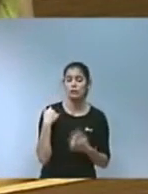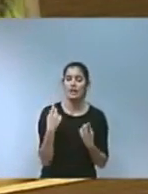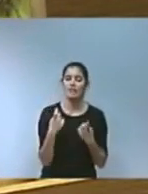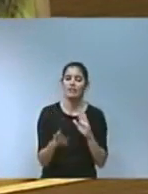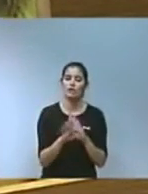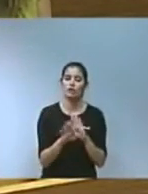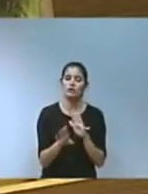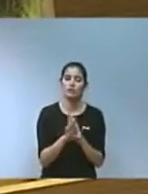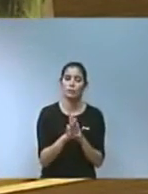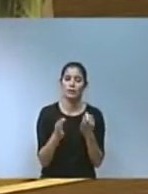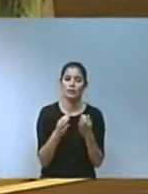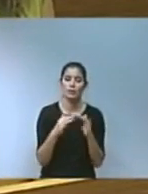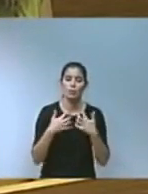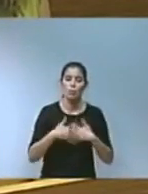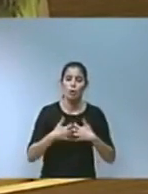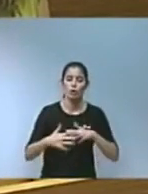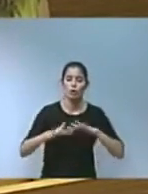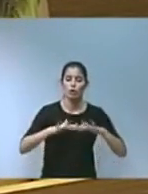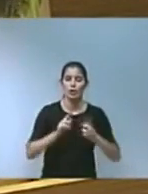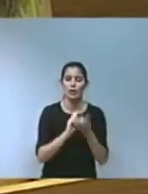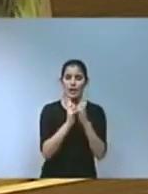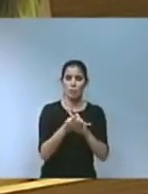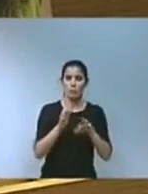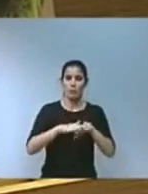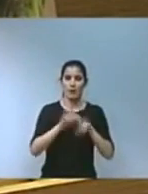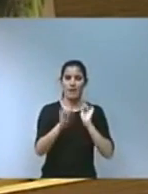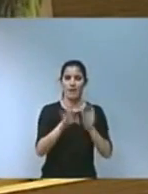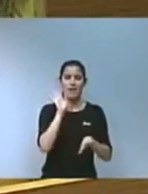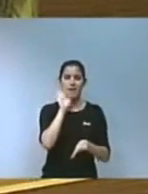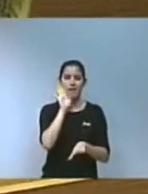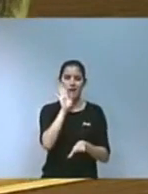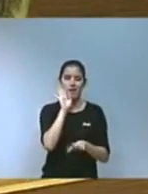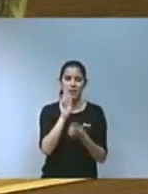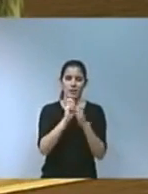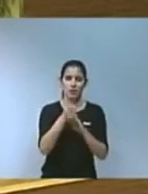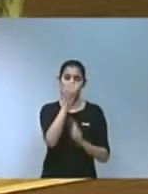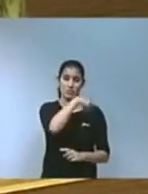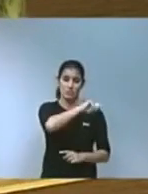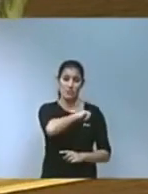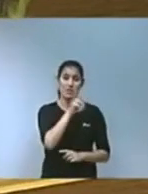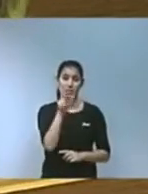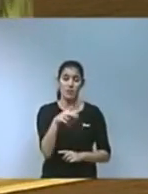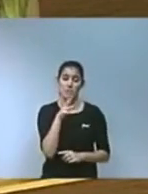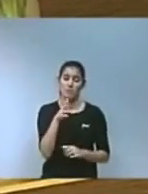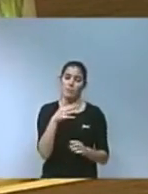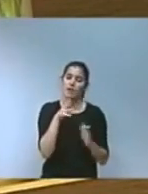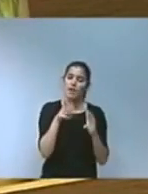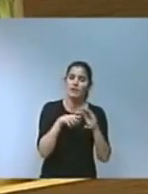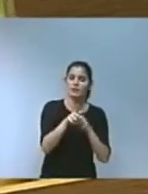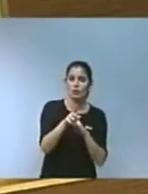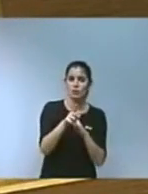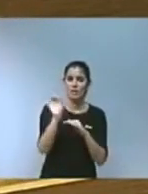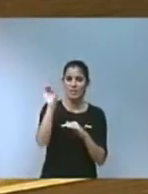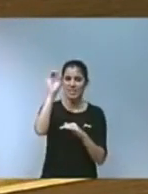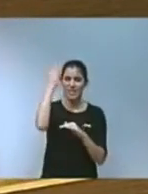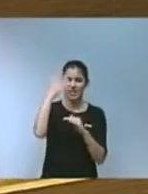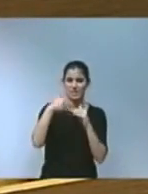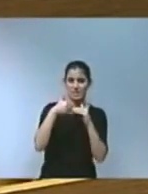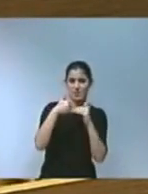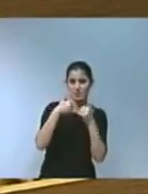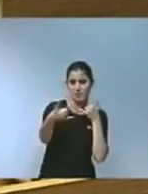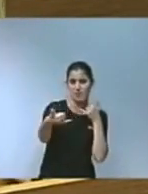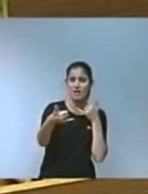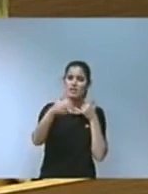motor de canvi de la gestió de residus a Espanya desenvolupant iniciatives viables a la comunitat valenciana que puguen ser model